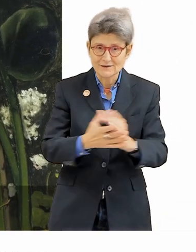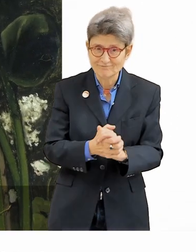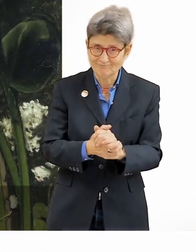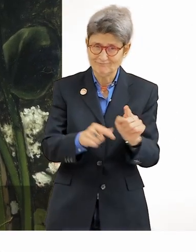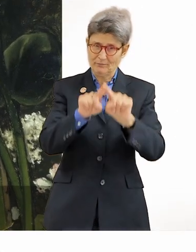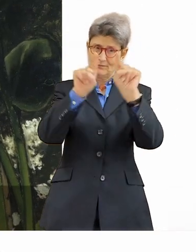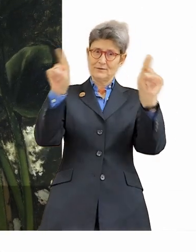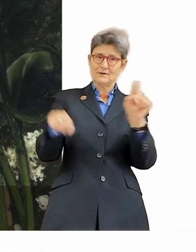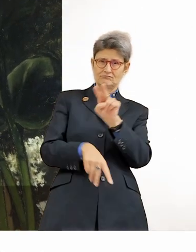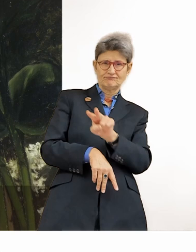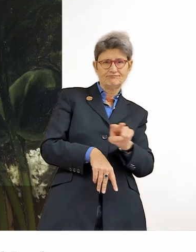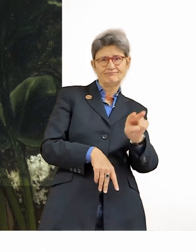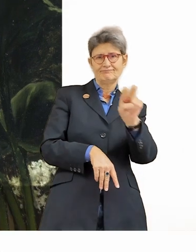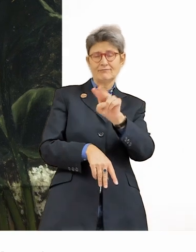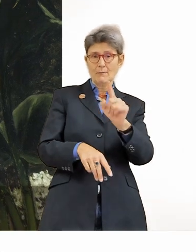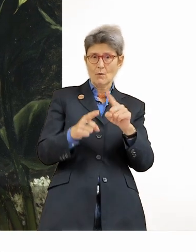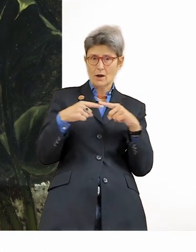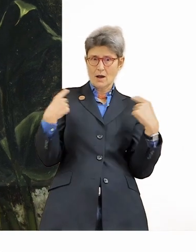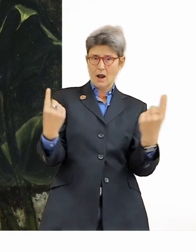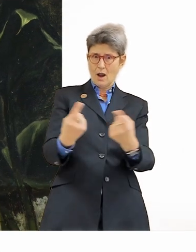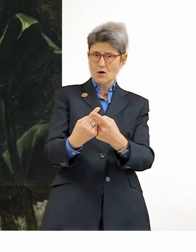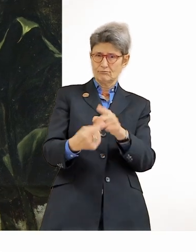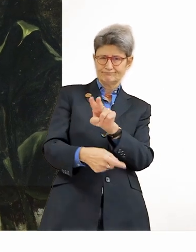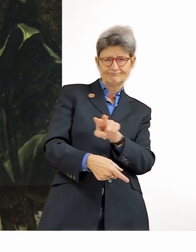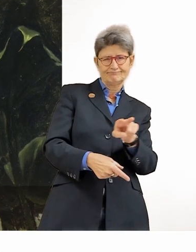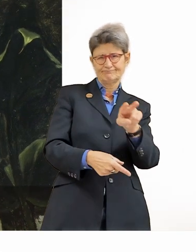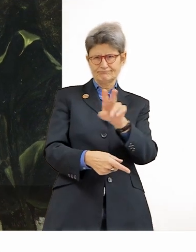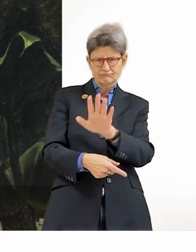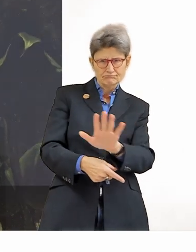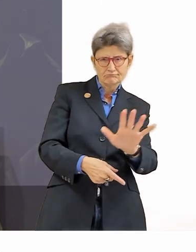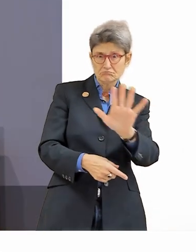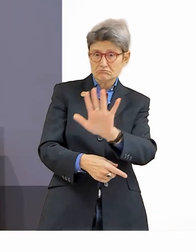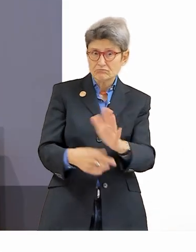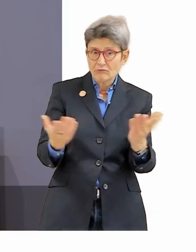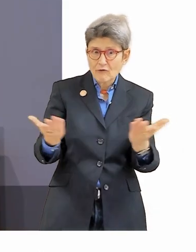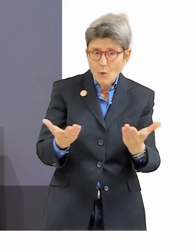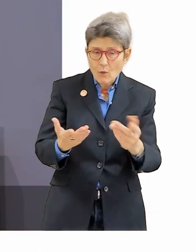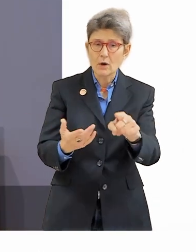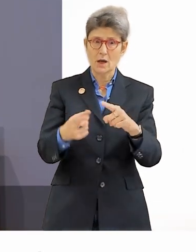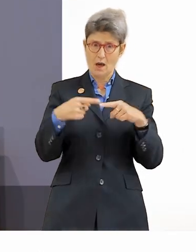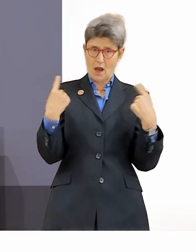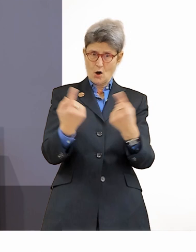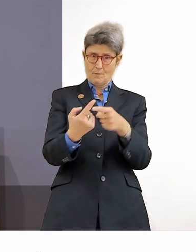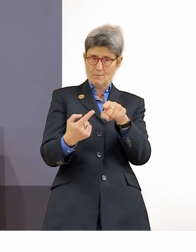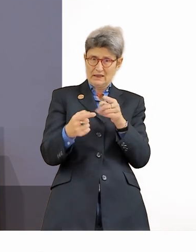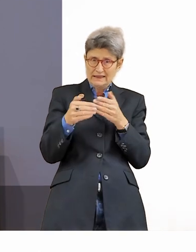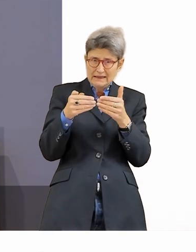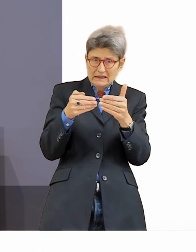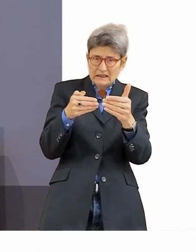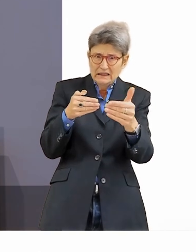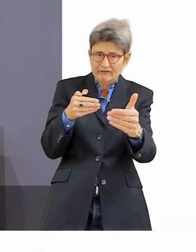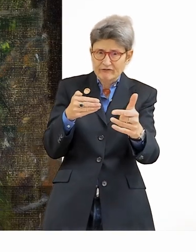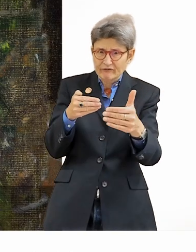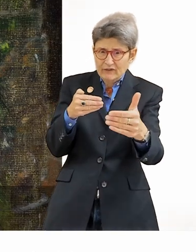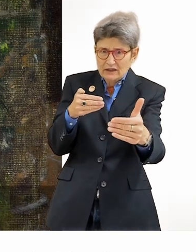wir als Betrachter und Betrachterin kaum noch den Raum erkennen können. Der Raum verliert an Tiefe. Ganz